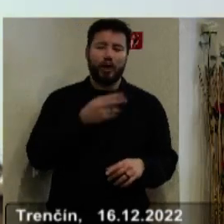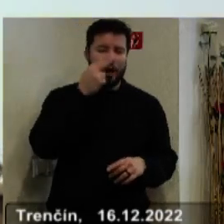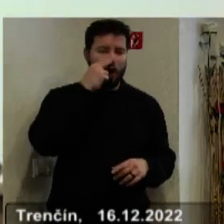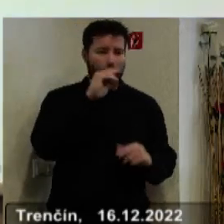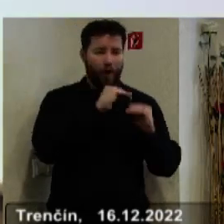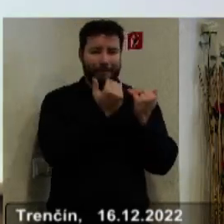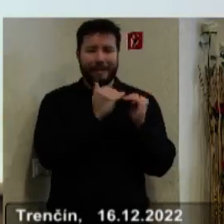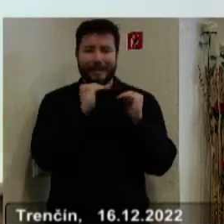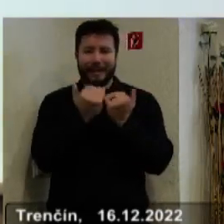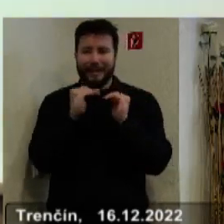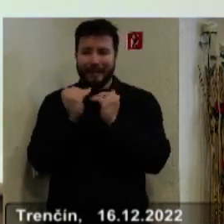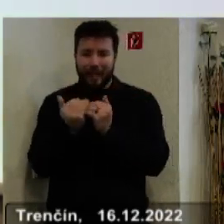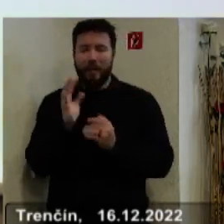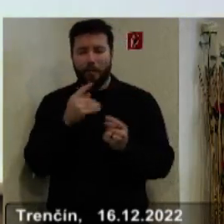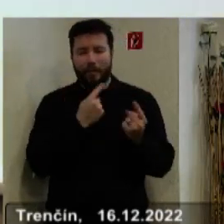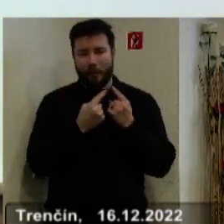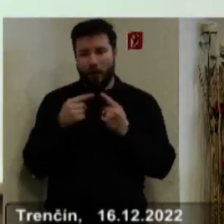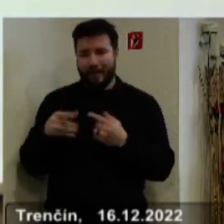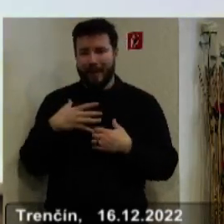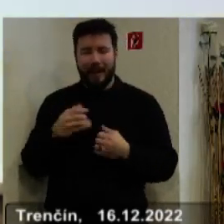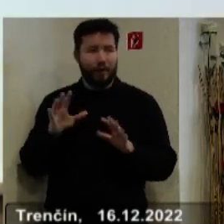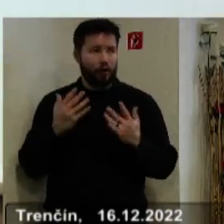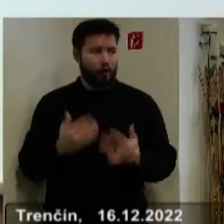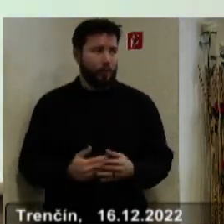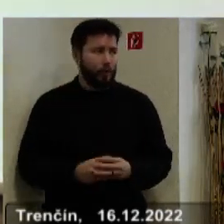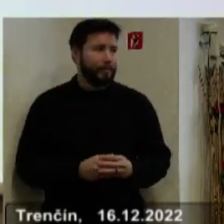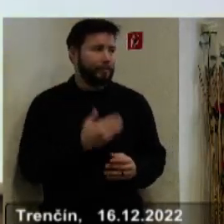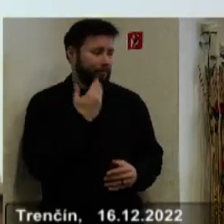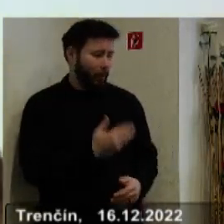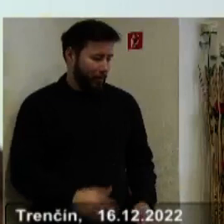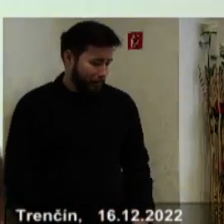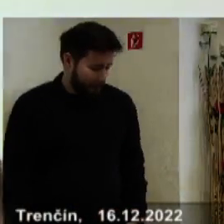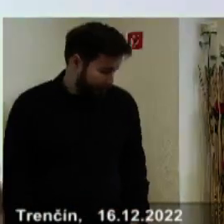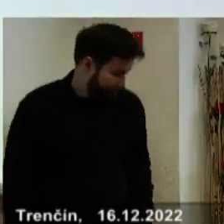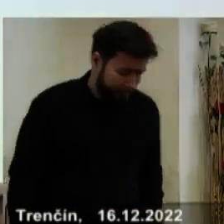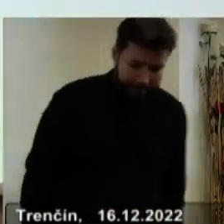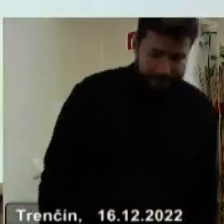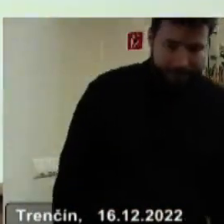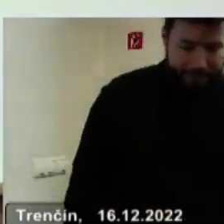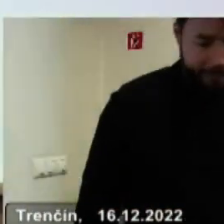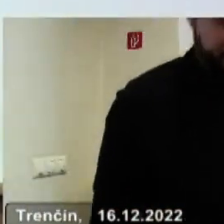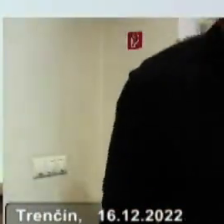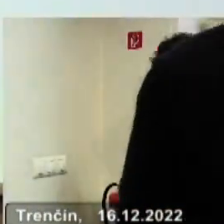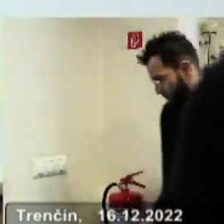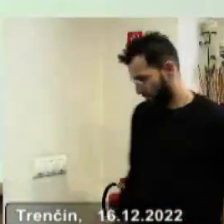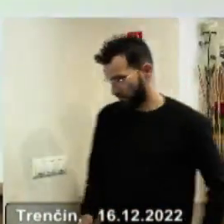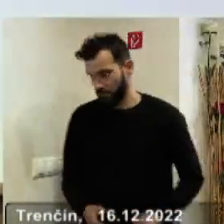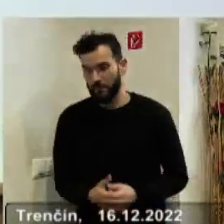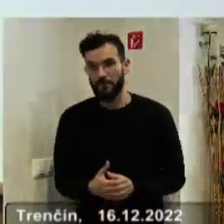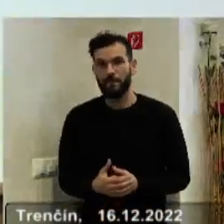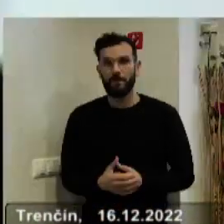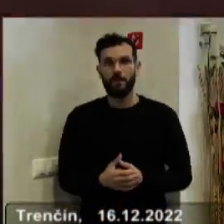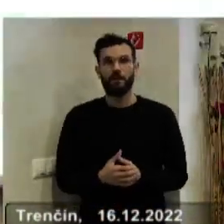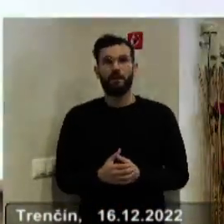komisiách zriadených pri zastupiteľstve. Ďakujem. Ďakujem za uvedenie tohto